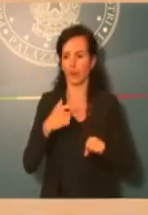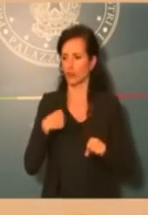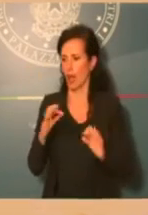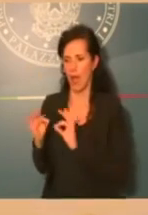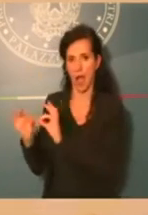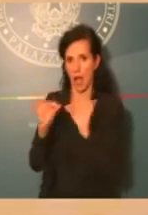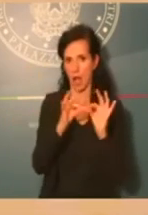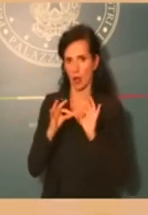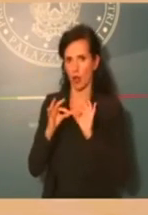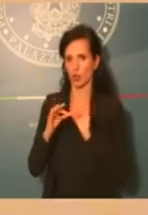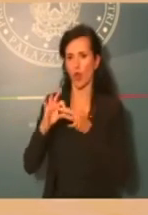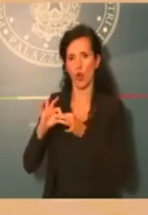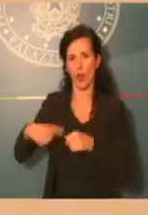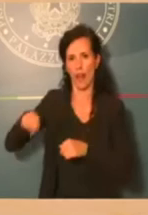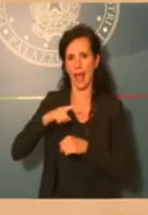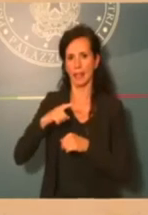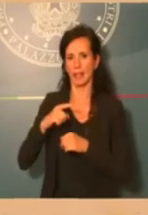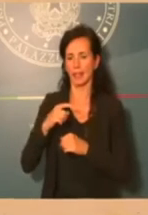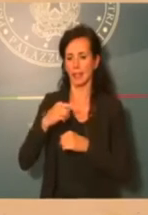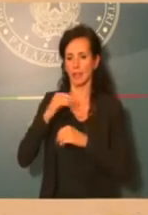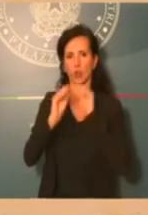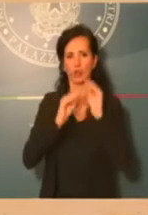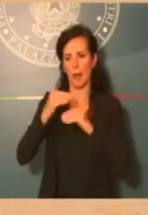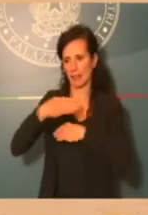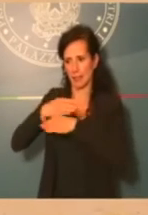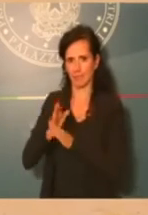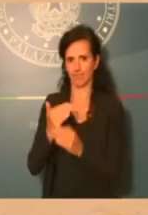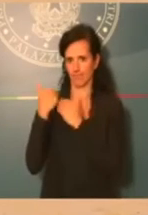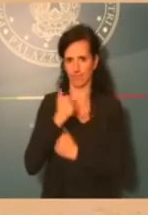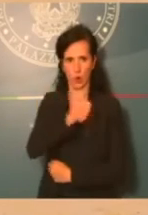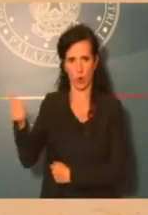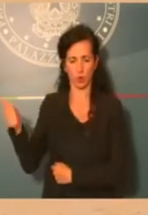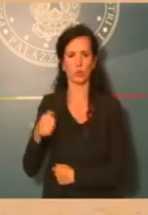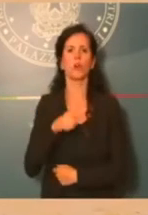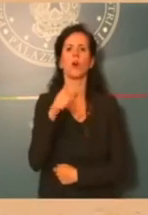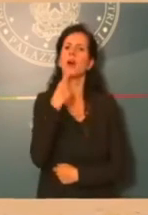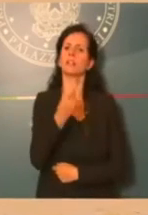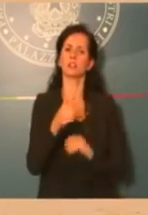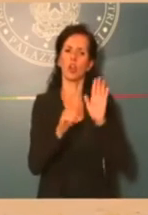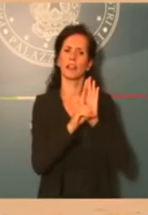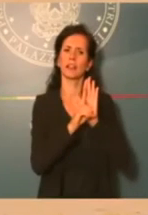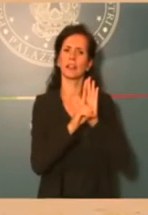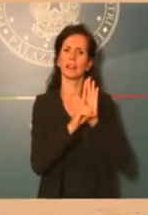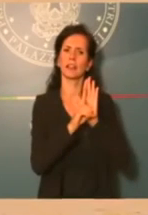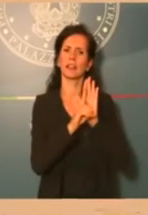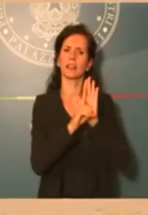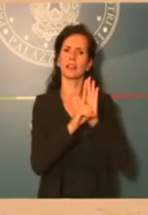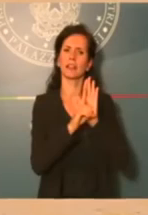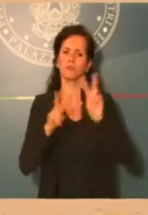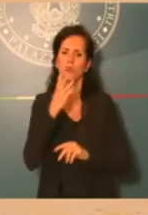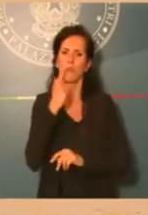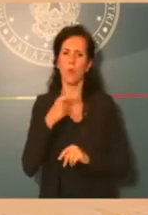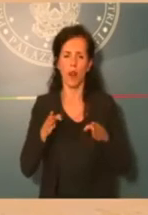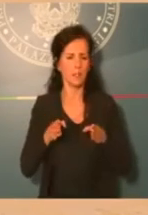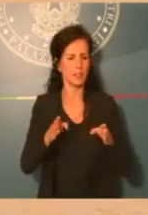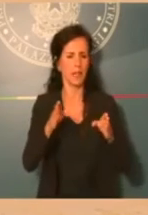domande. Io proprio perché lei ha detto che questo è un decreto per mettere su una strada o scorrimento veloce il Paese.